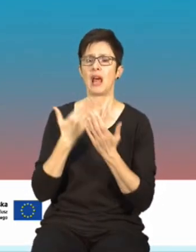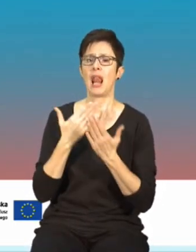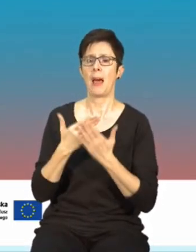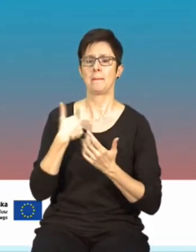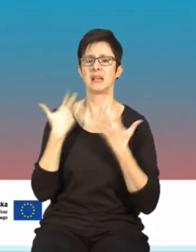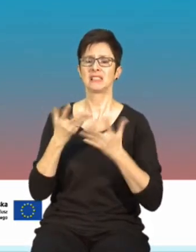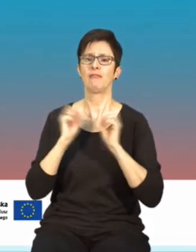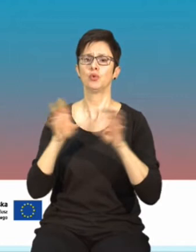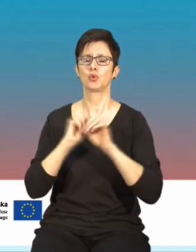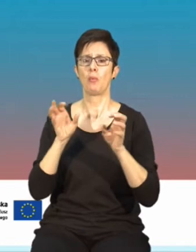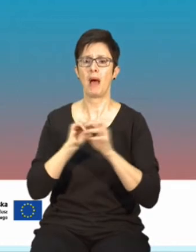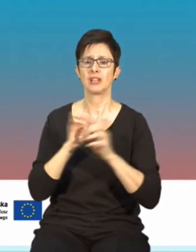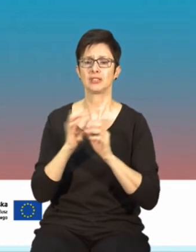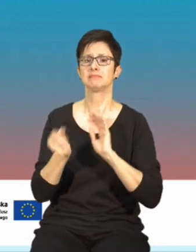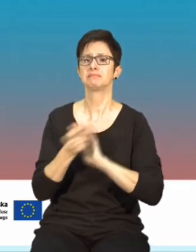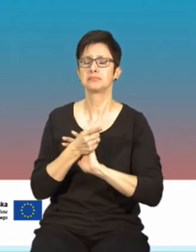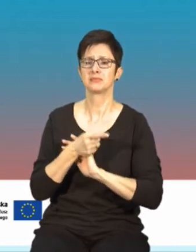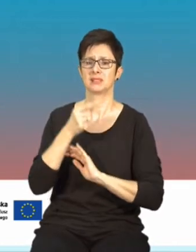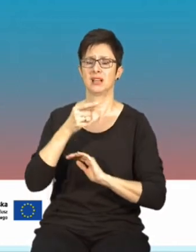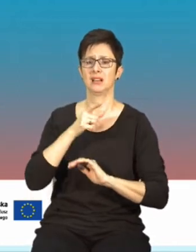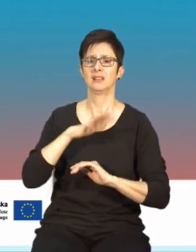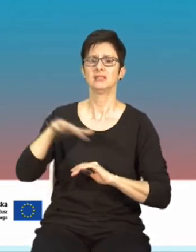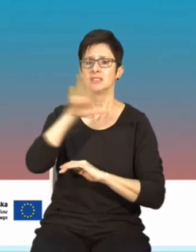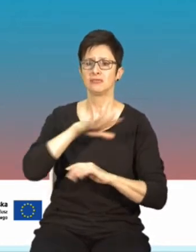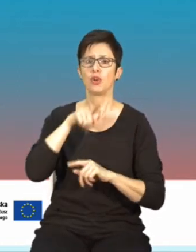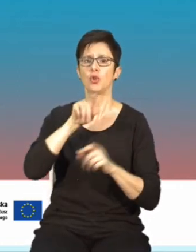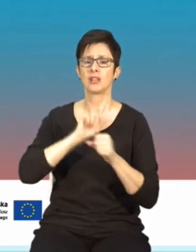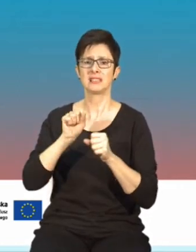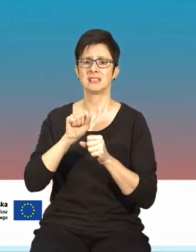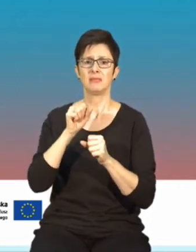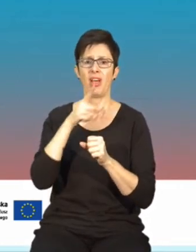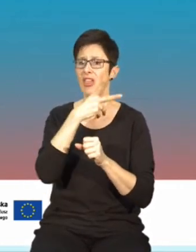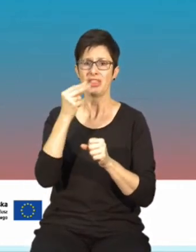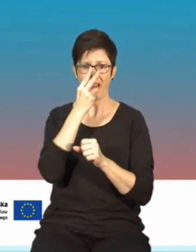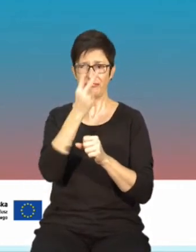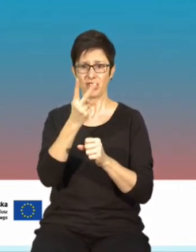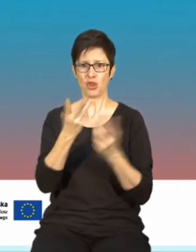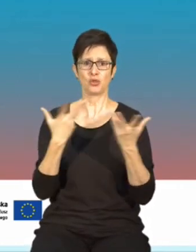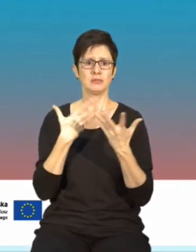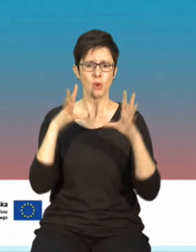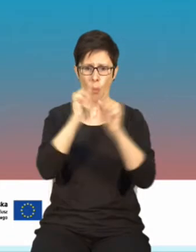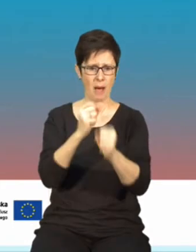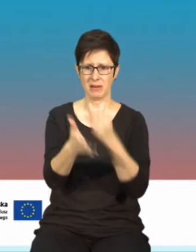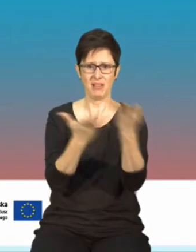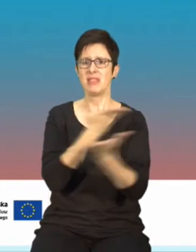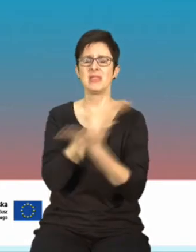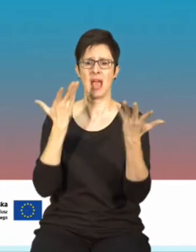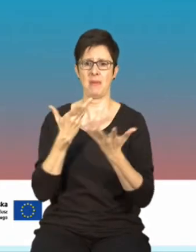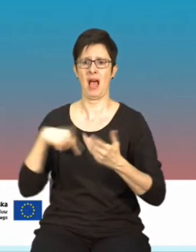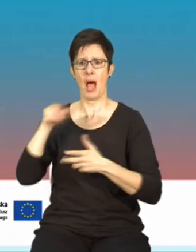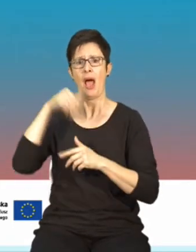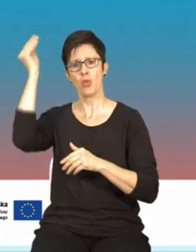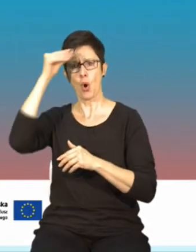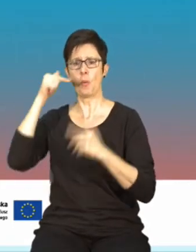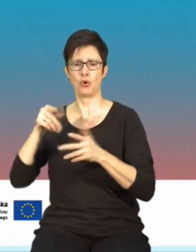Więc do tego trudnego naukowego, za trudnego naukowego języka dochodzi jeszcze to, że ktoś to musi a